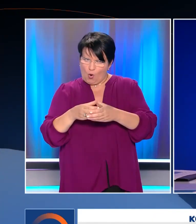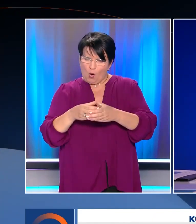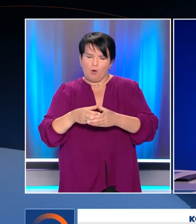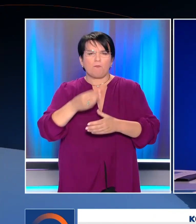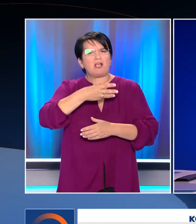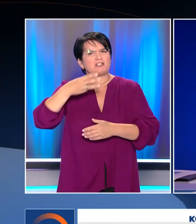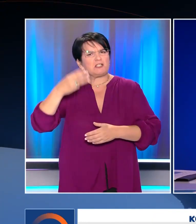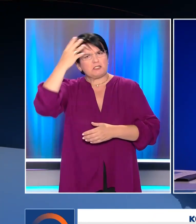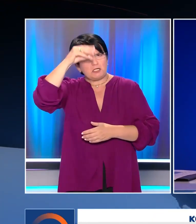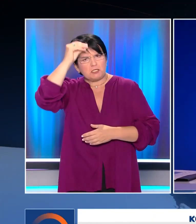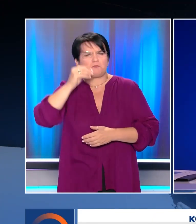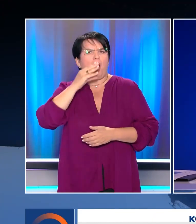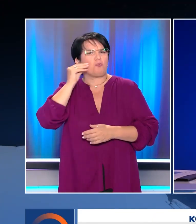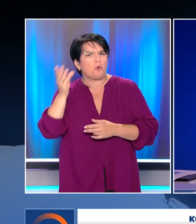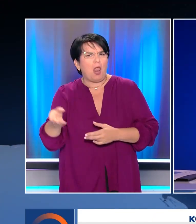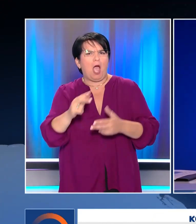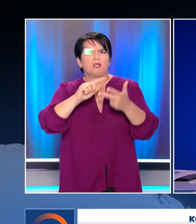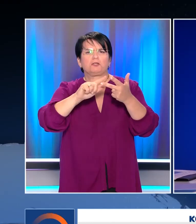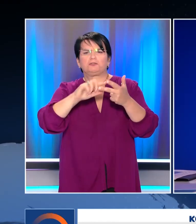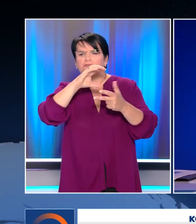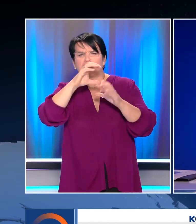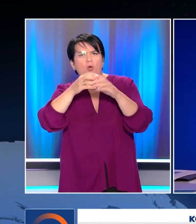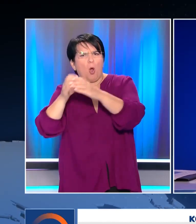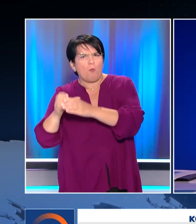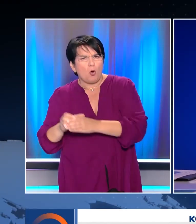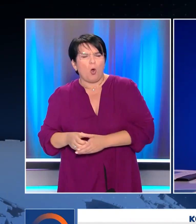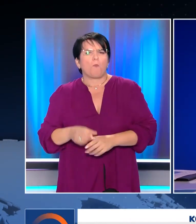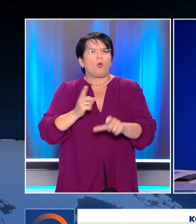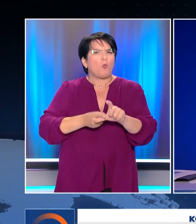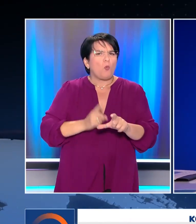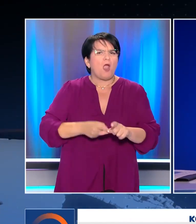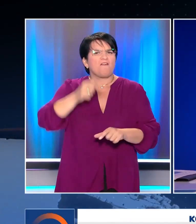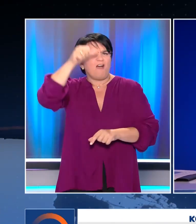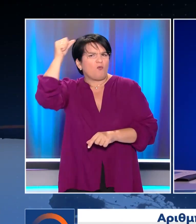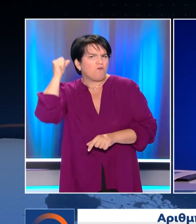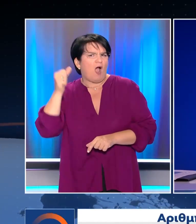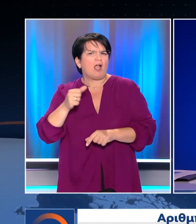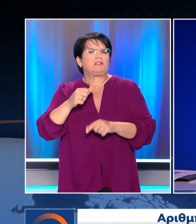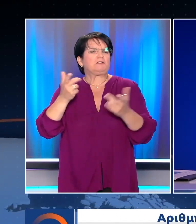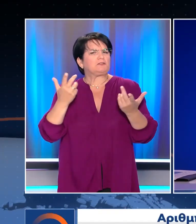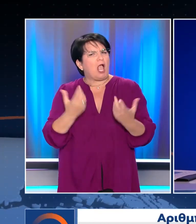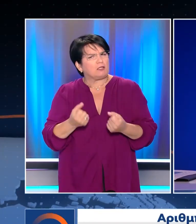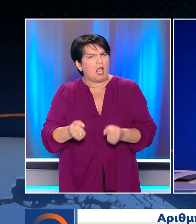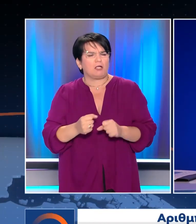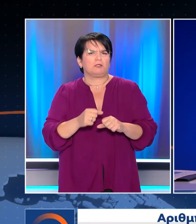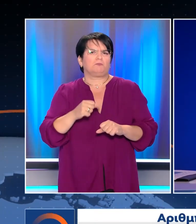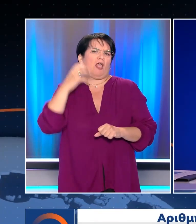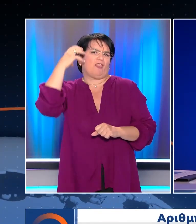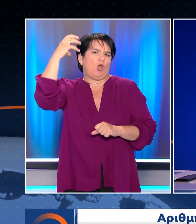κ. Τσίπρας Ο κ. Ανδρουλάκης Ο κ. Βαρουφάκης Και ο κ. Κουτσούμπας Αριθμητικά αυτό μπορεί να συμβεί